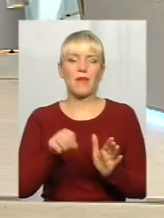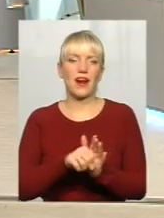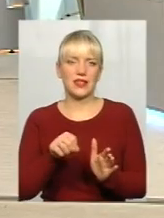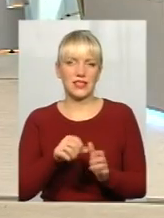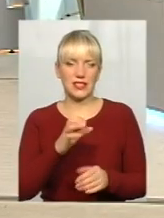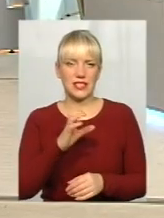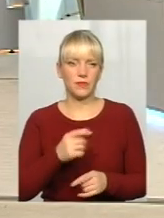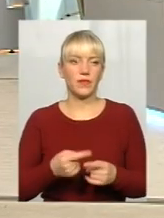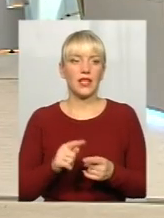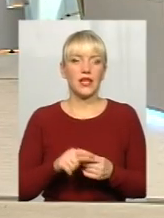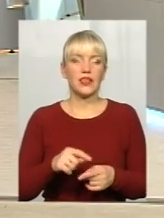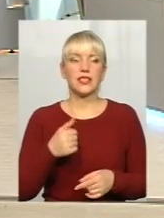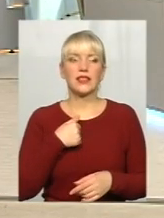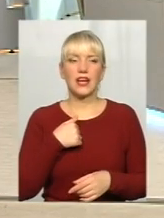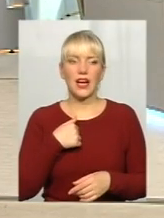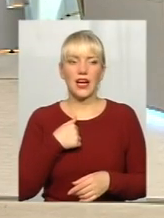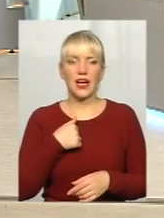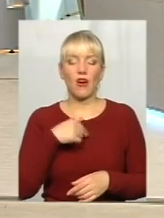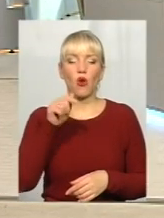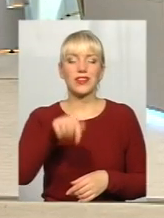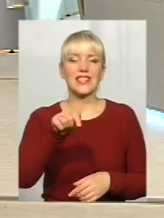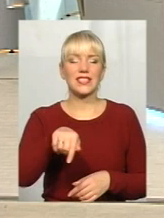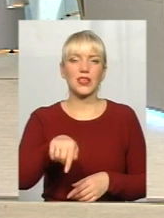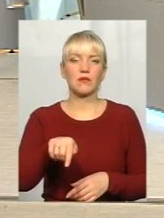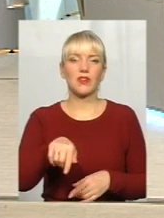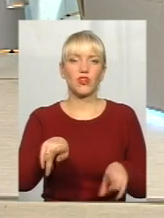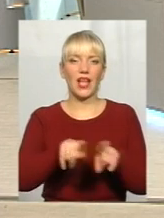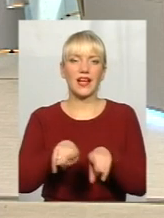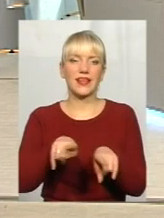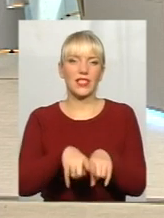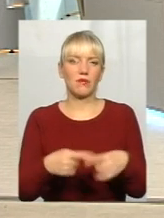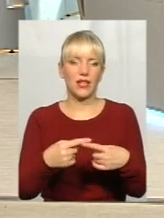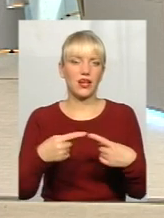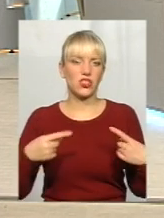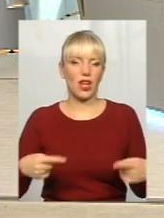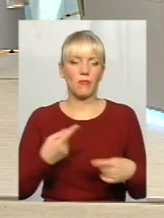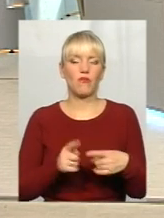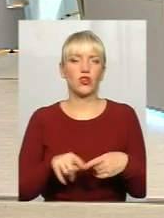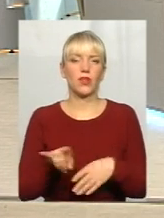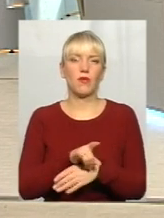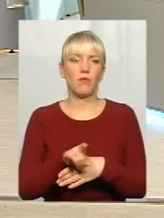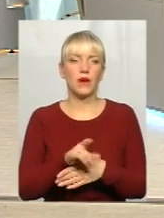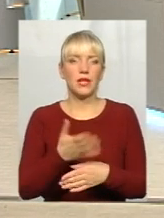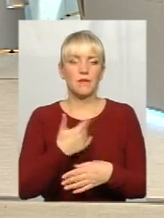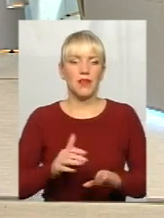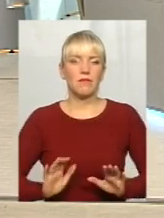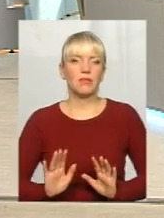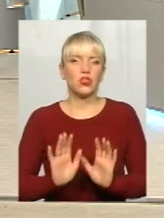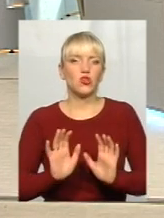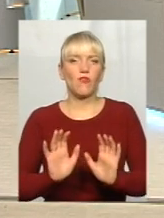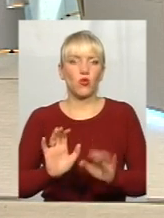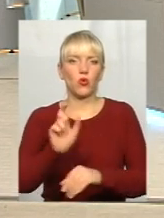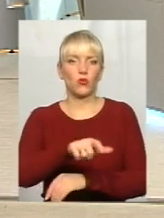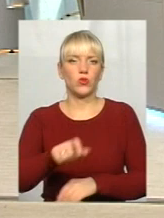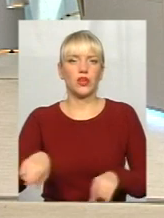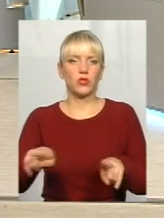самим отими речами, самим отакими речами, розумієте, отим обманом ми підштовхуємо людей до якихось